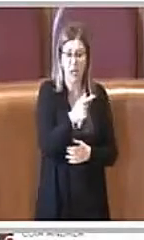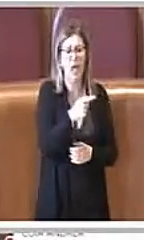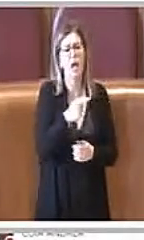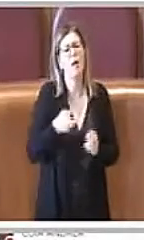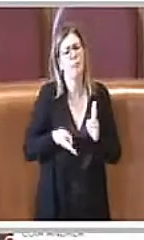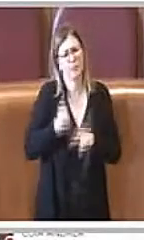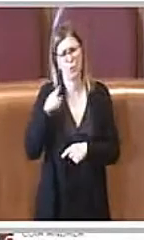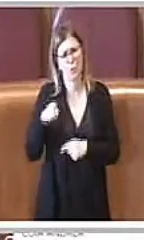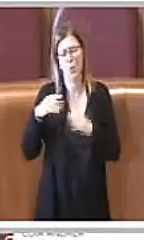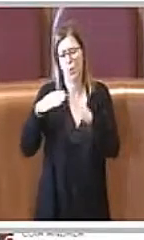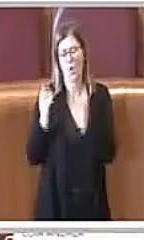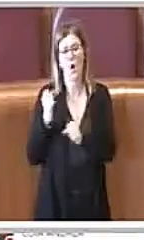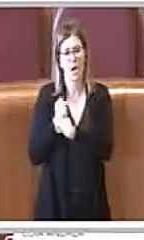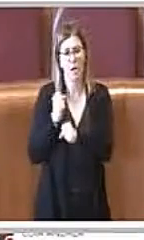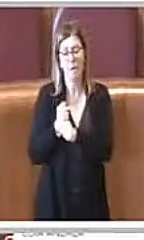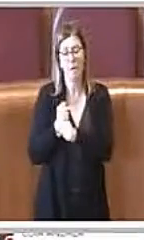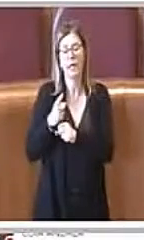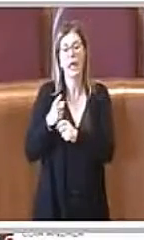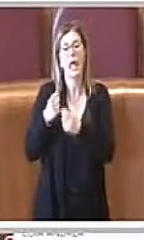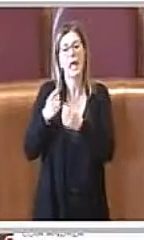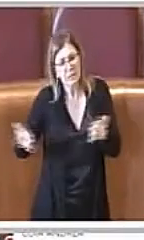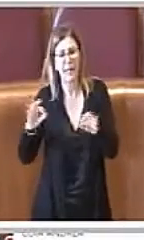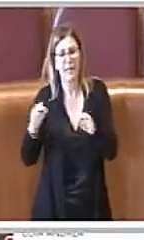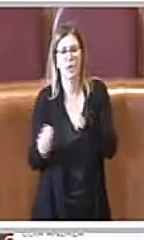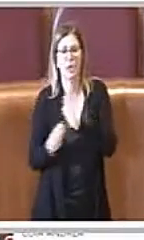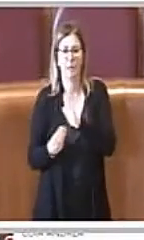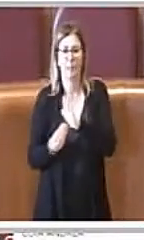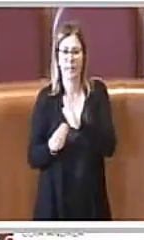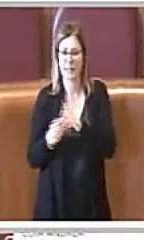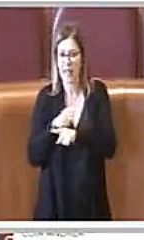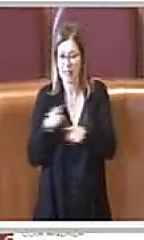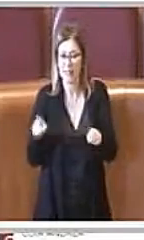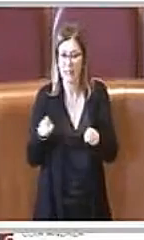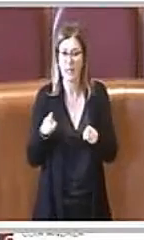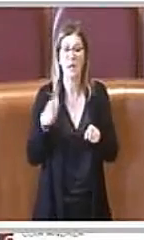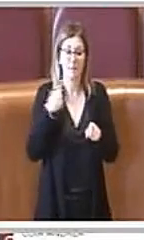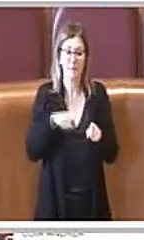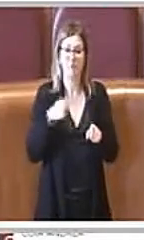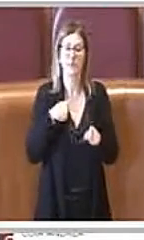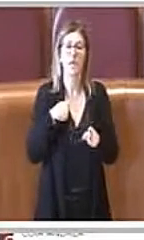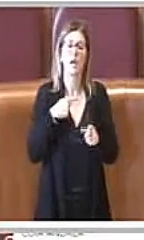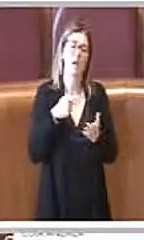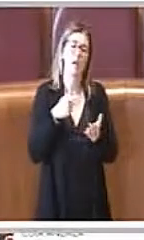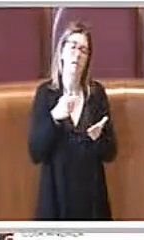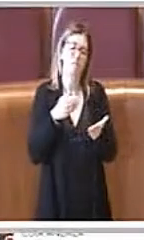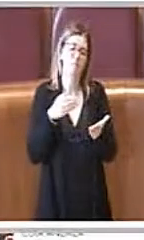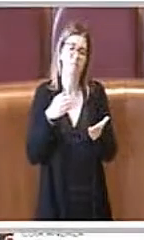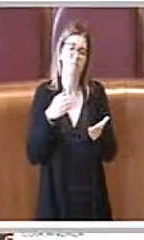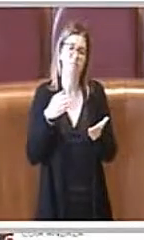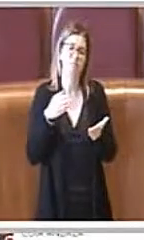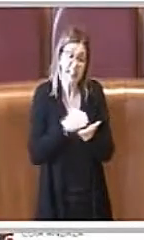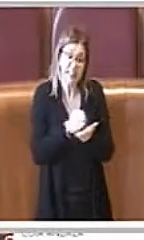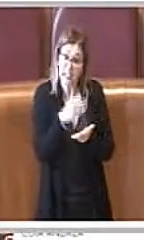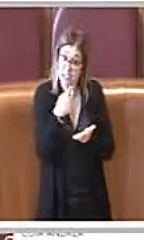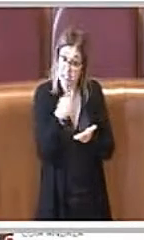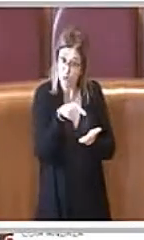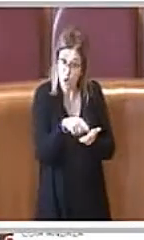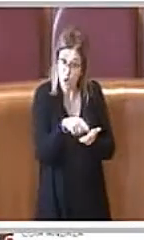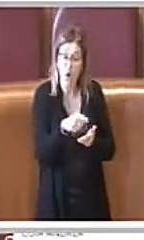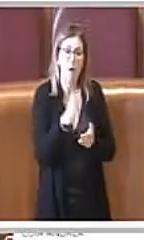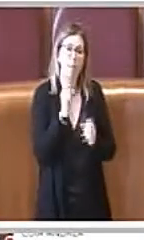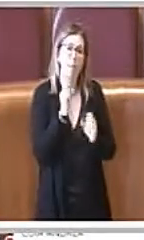del lavoratore. Quindi anche esprimere un indirizzo così o si poteva fare un lavoro